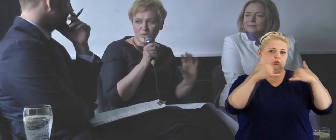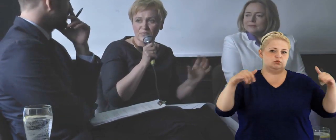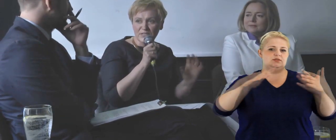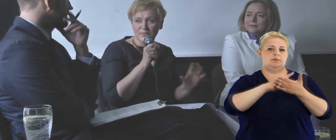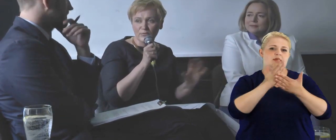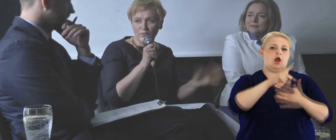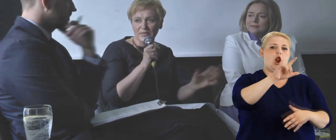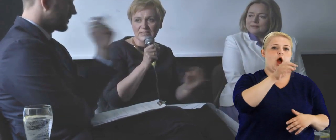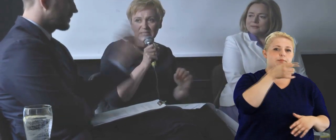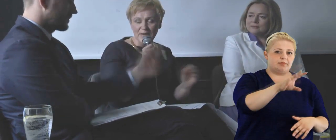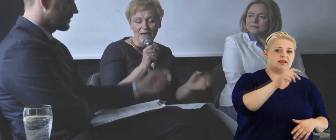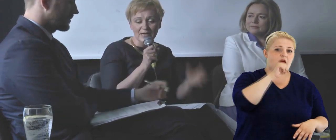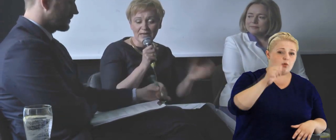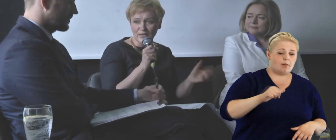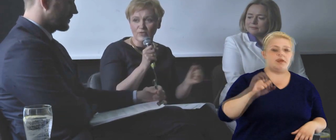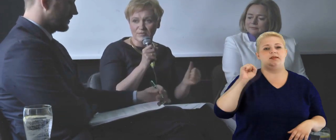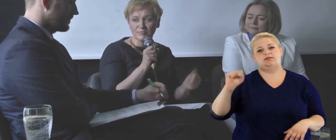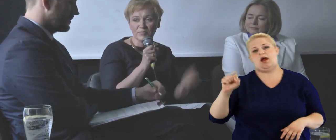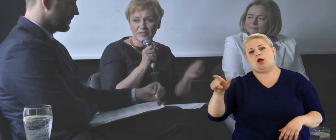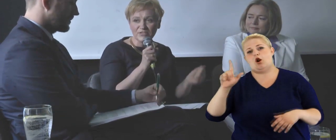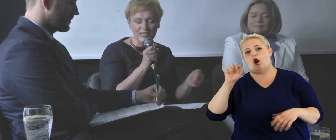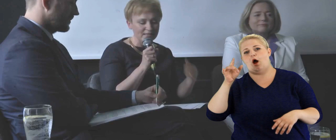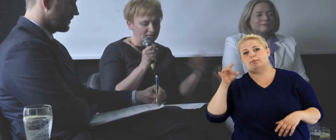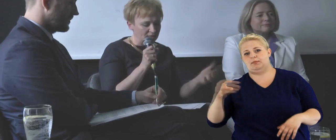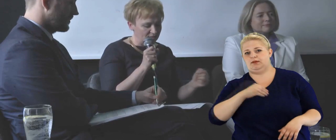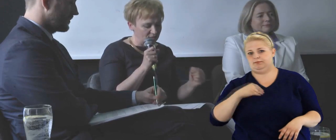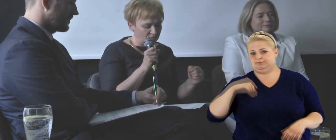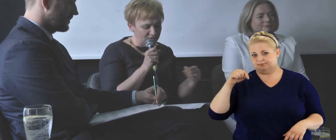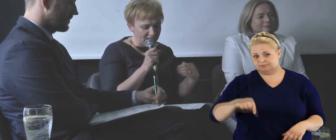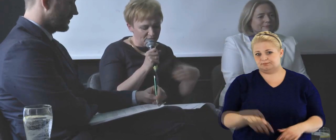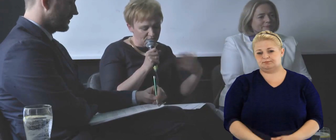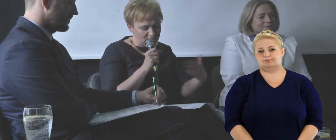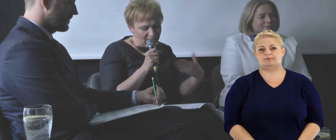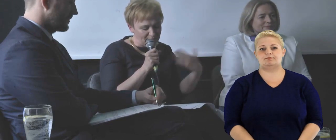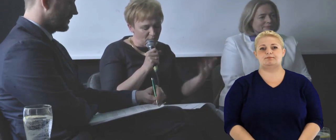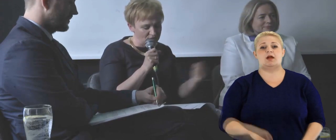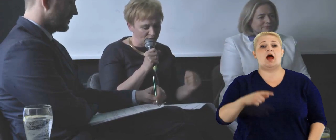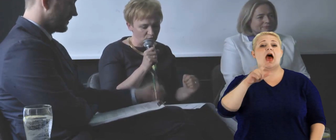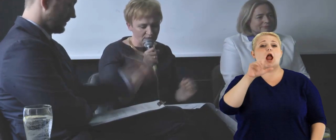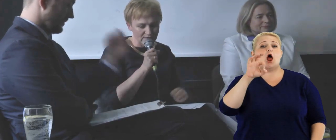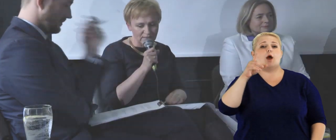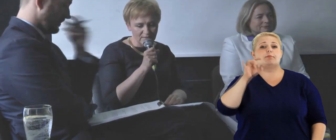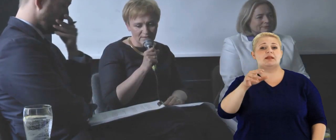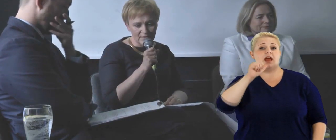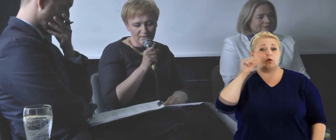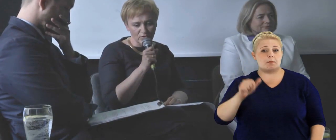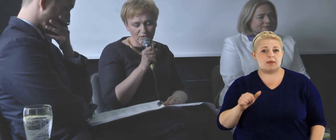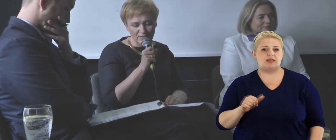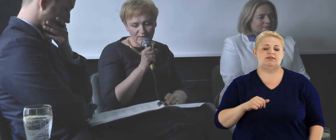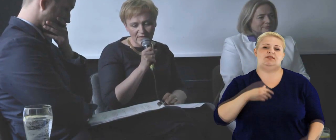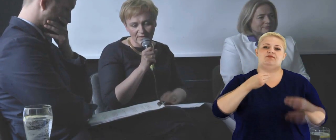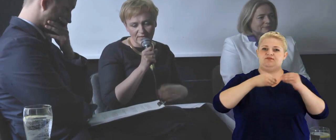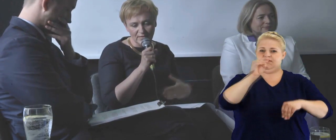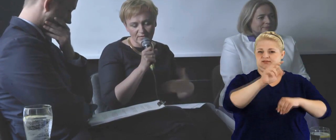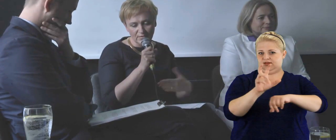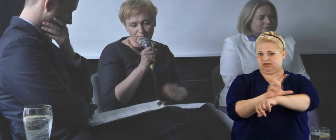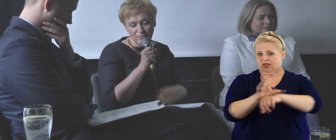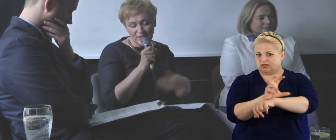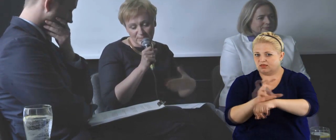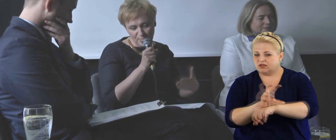pomiędzy tym lobbyingiem europejskim a krajowym. Po pierwsze, to widać, ale Polska tutaj nie odkrywa,